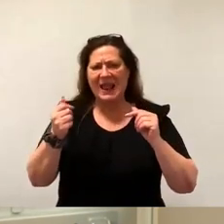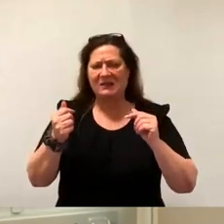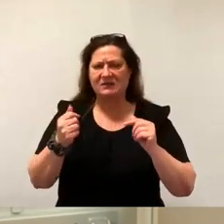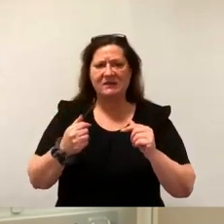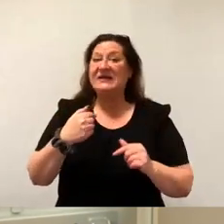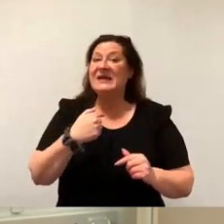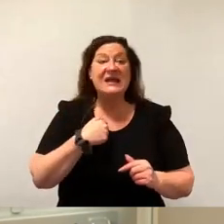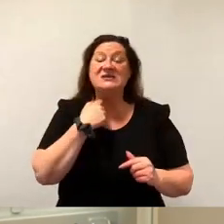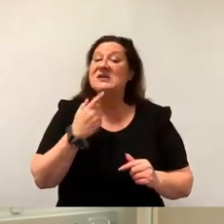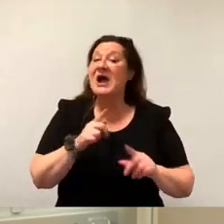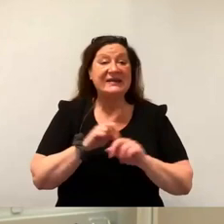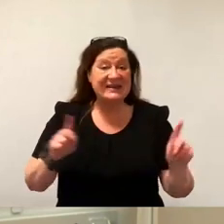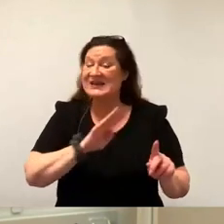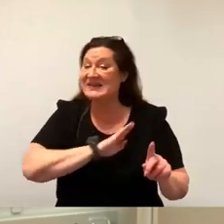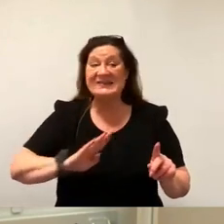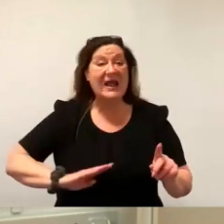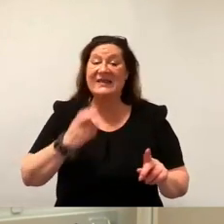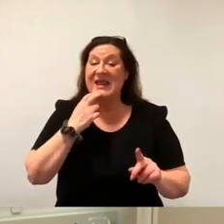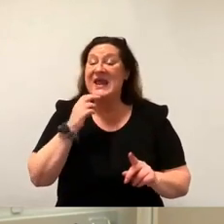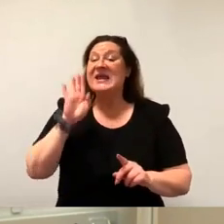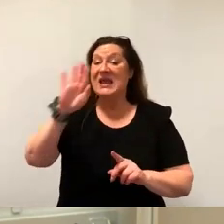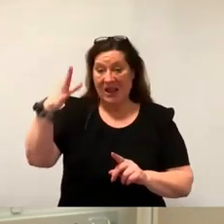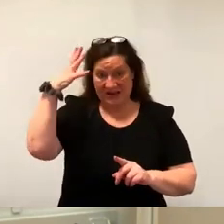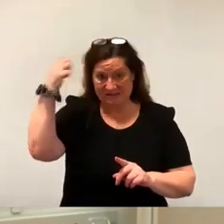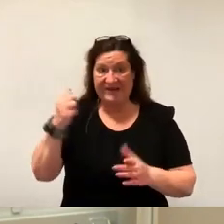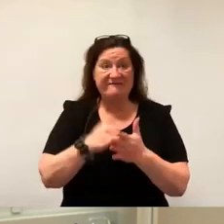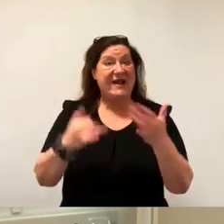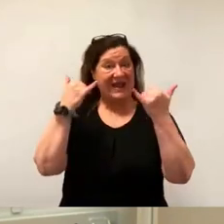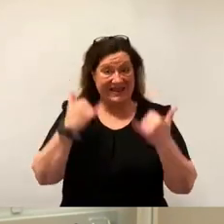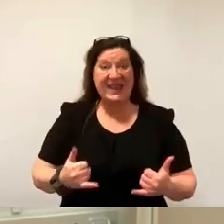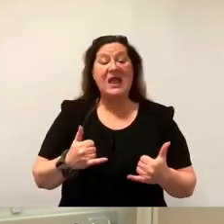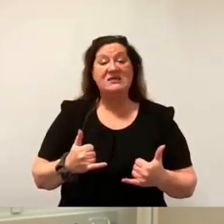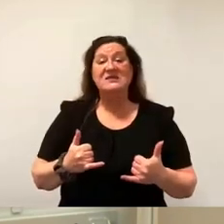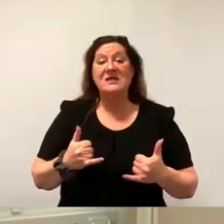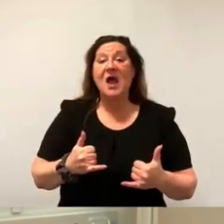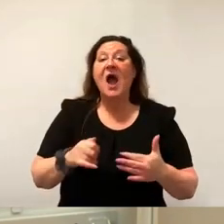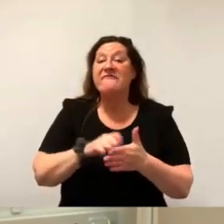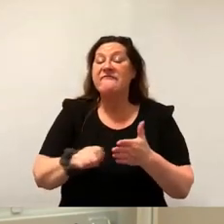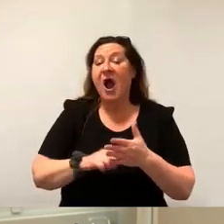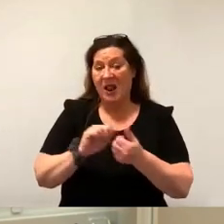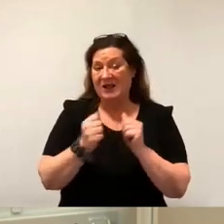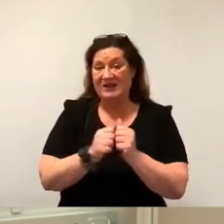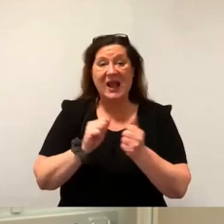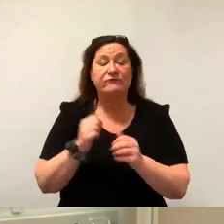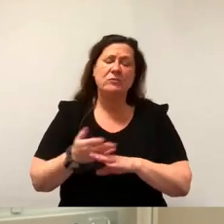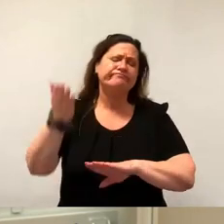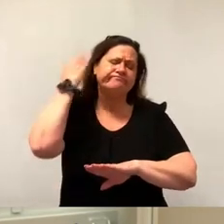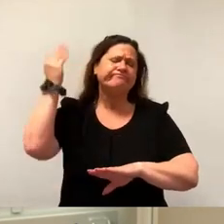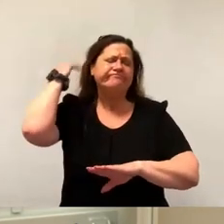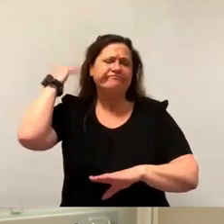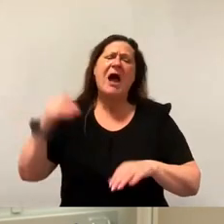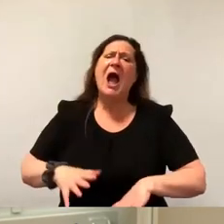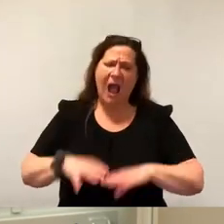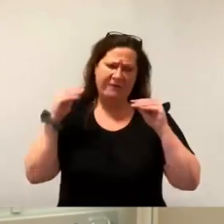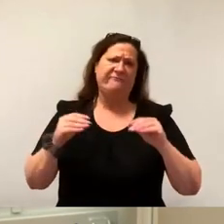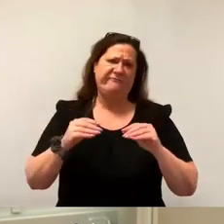der Sachsenenergie und ihren Gewinnen jetzt, weil Wahlkampf ist. Ich rede davon schon eine ganze Weile. Und ich rede auch von den zusätzlichen außerplanmäßigen Gewinnen